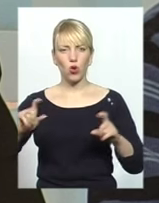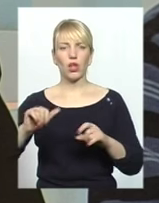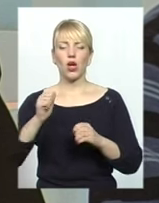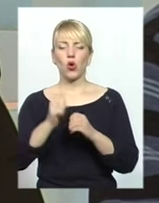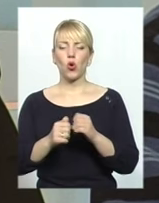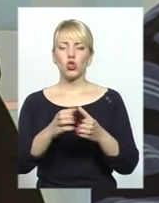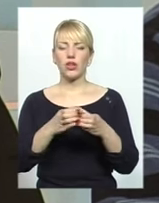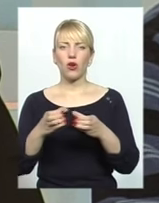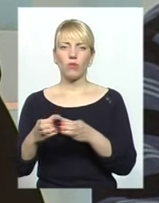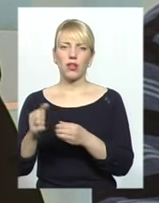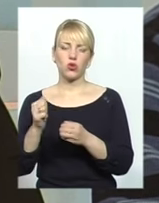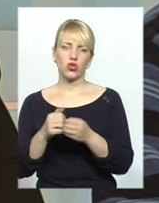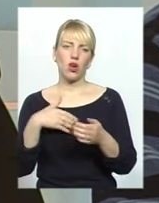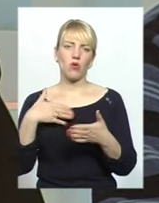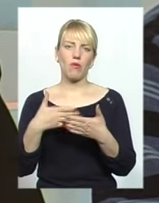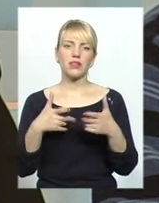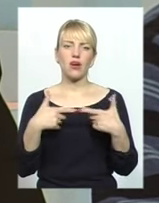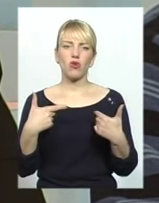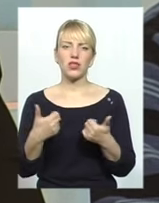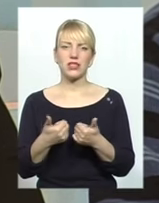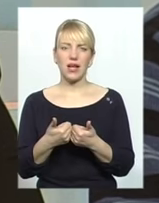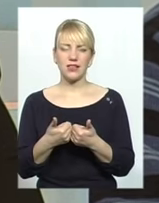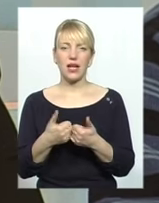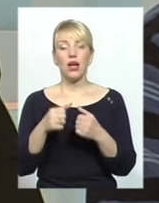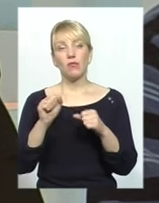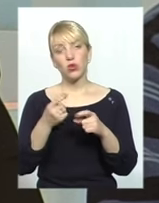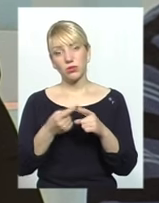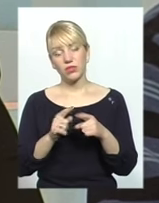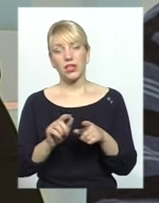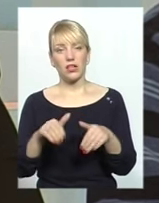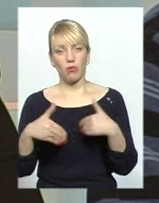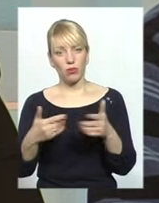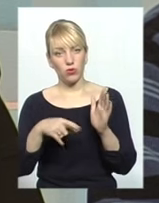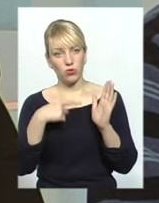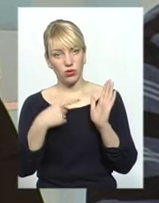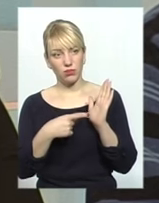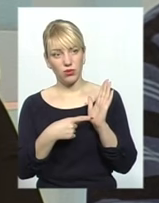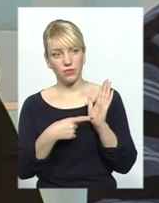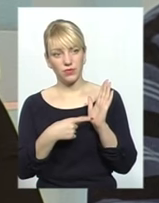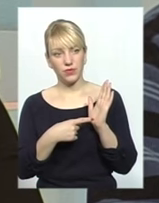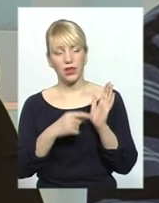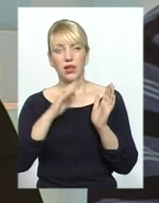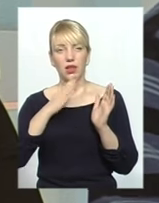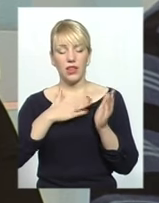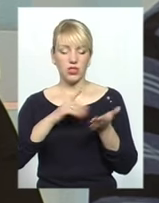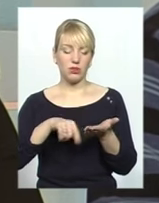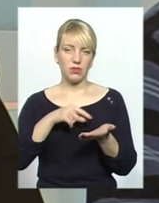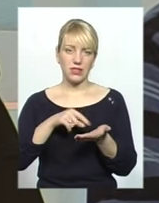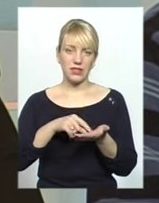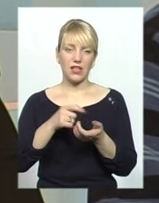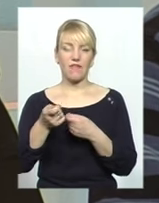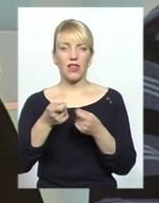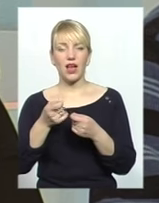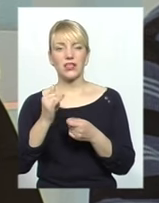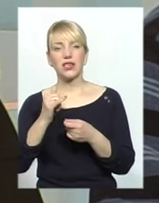кожна громадська організація виступала в школах. Може, ми і це запропонуємо нашій міській владі і вона